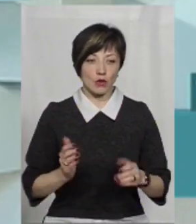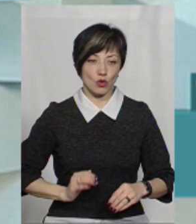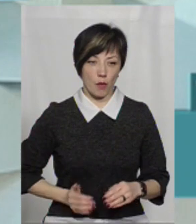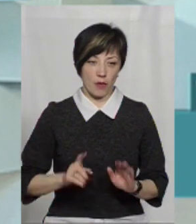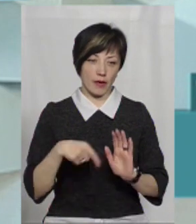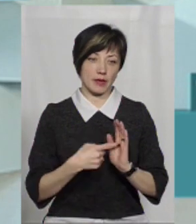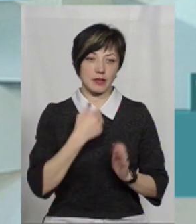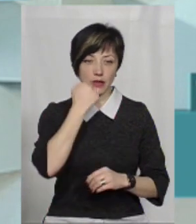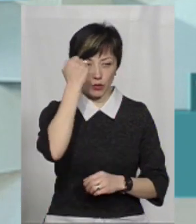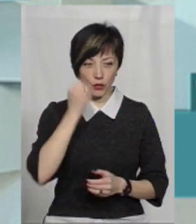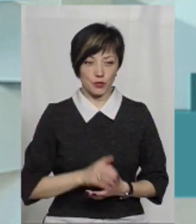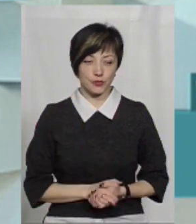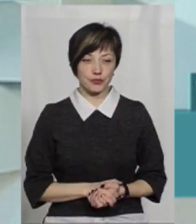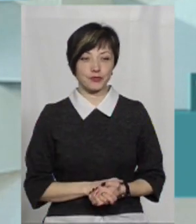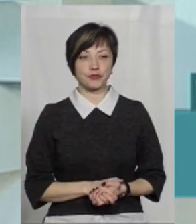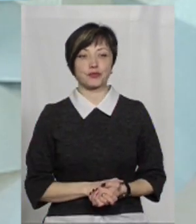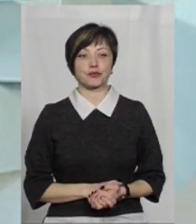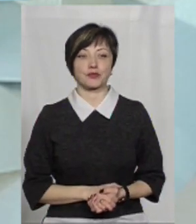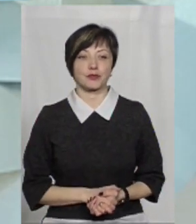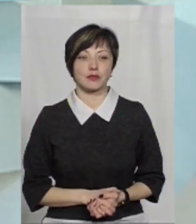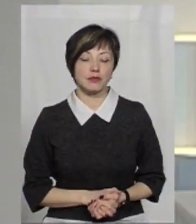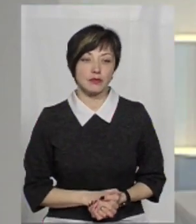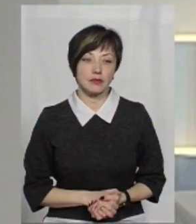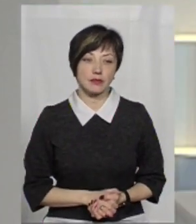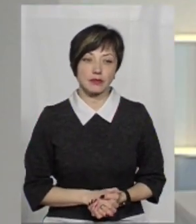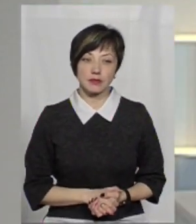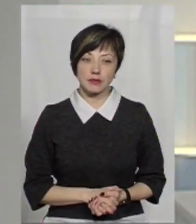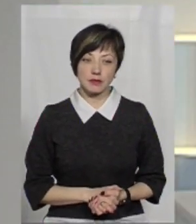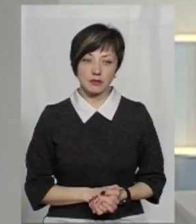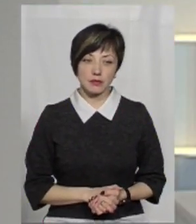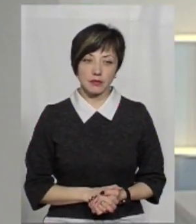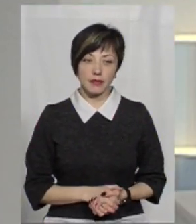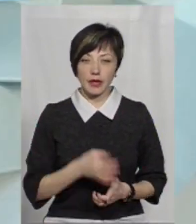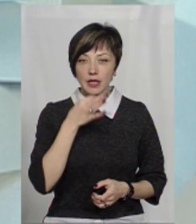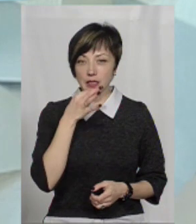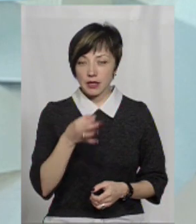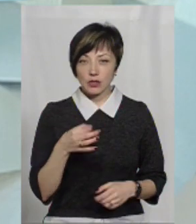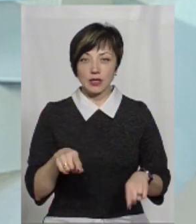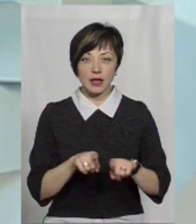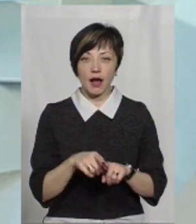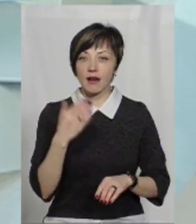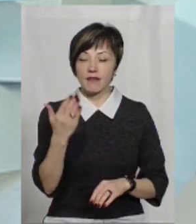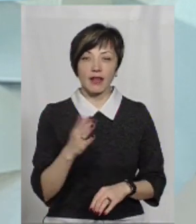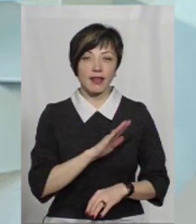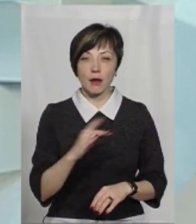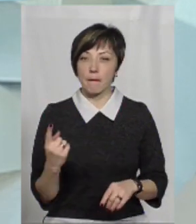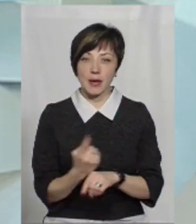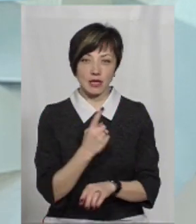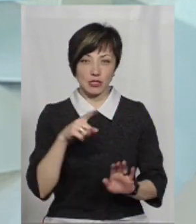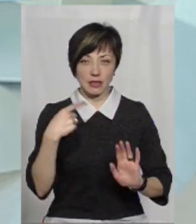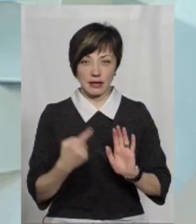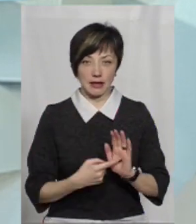компаній. Дякую. Дякую. Прошу. Дякую. Скажу так, ви не перші задаєте це питання.